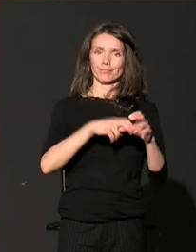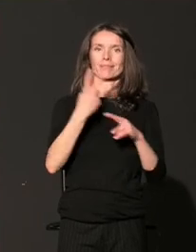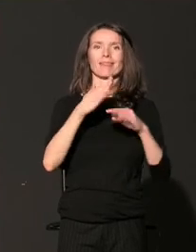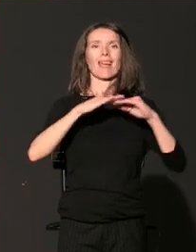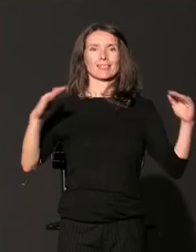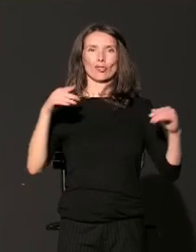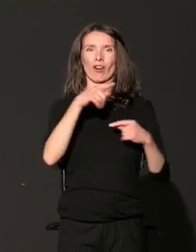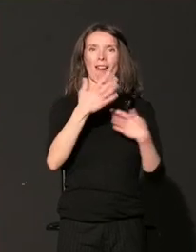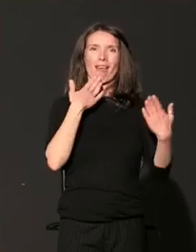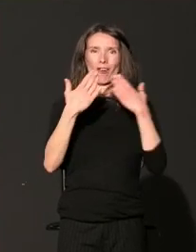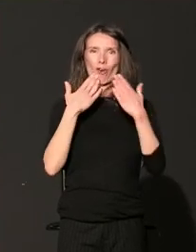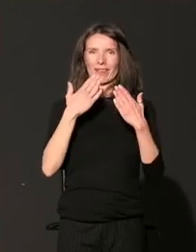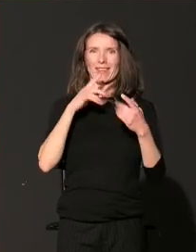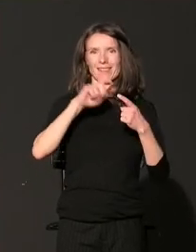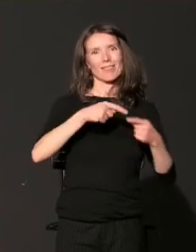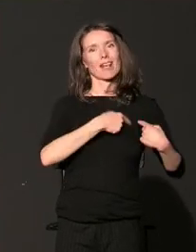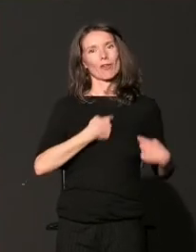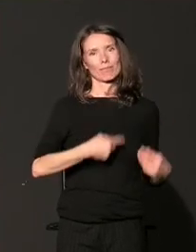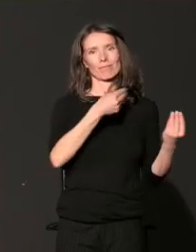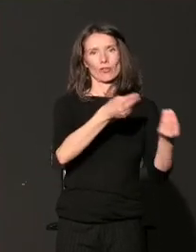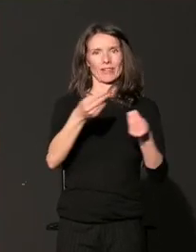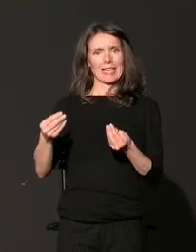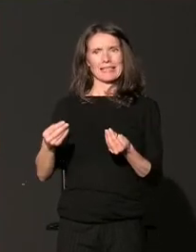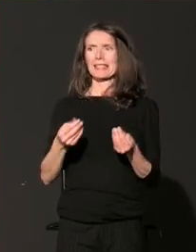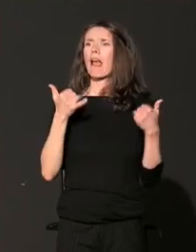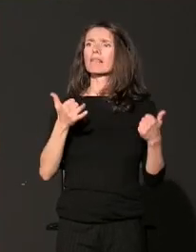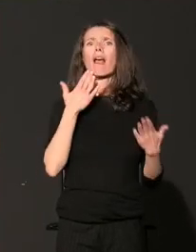want to more.